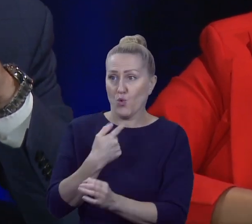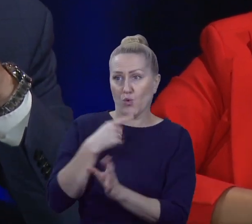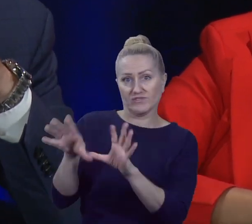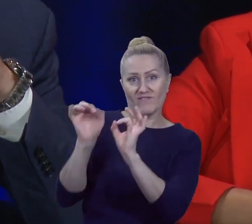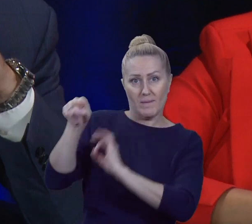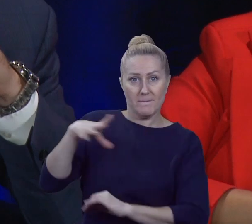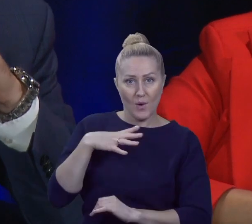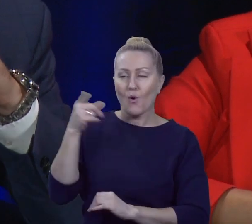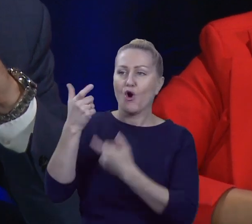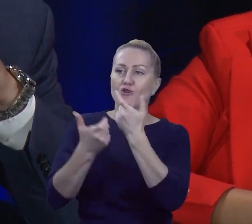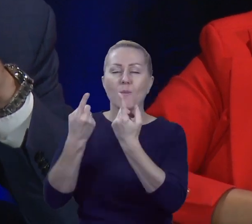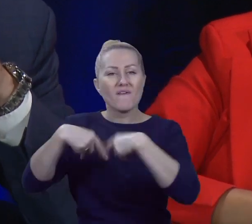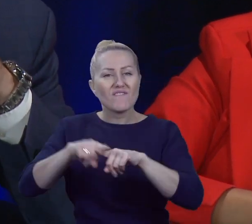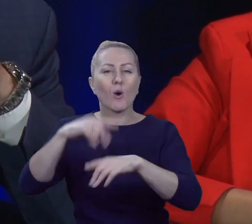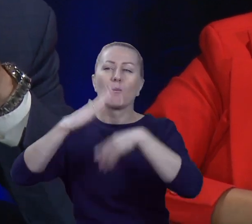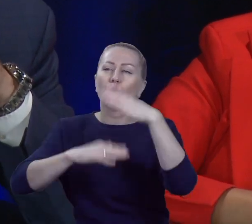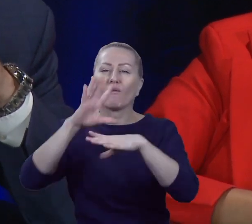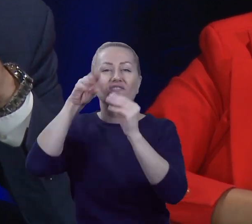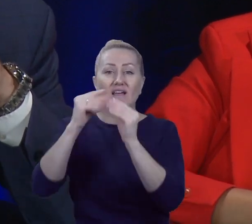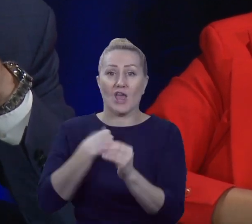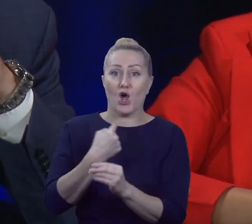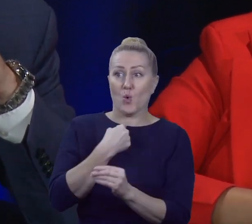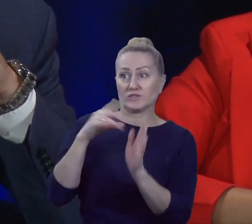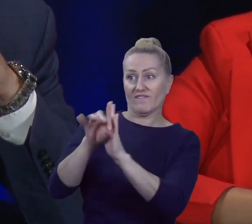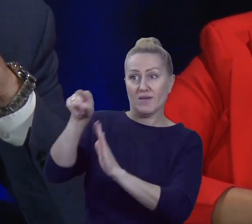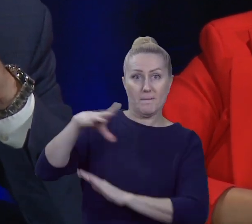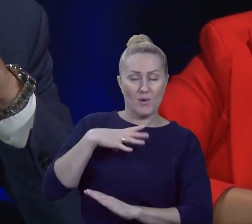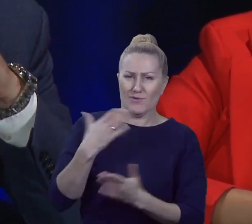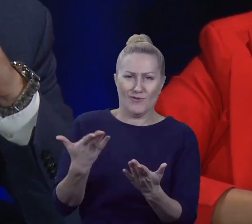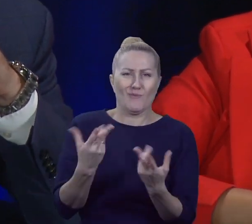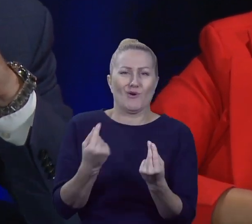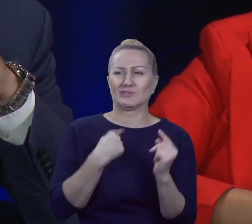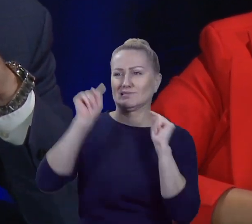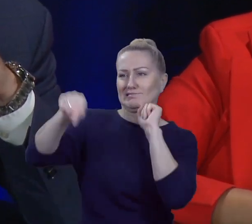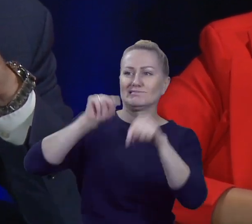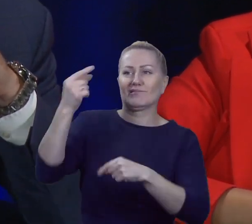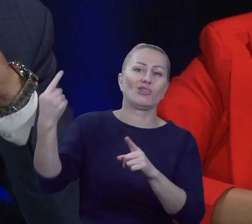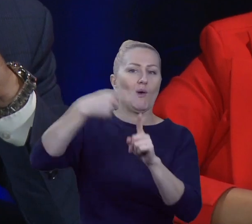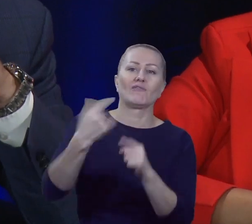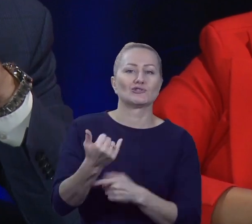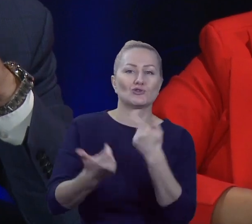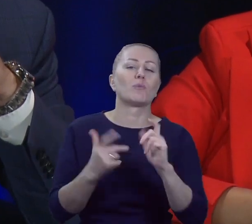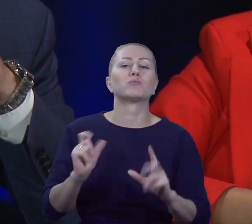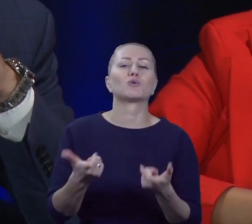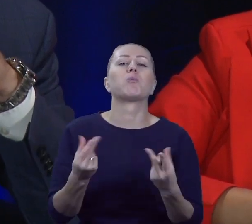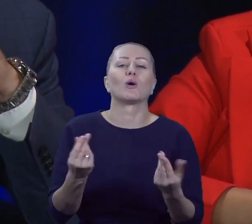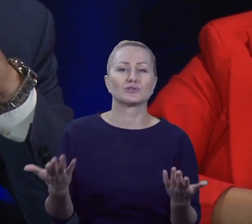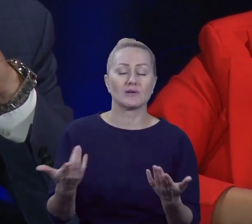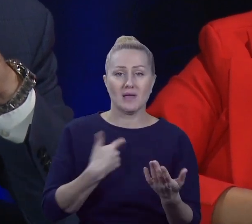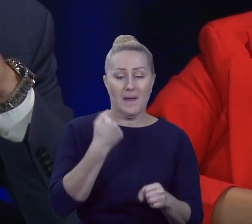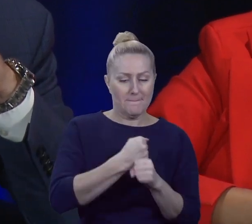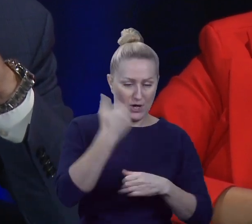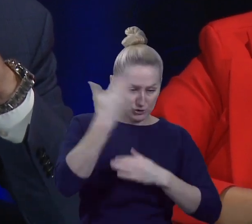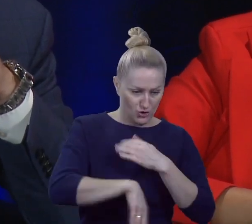inwestycje, na które głosowałem, więc wytłumaczcie mi państwo, po co miałbym tam iść. No ja przyszedłem z pracy o godzinie